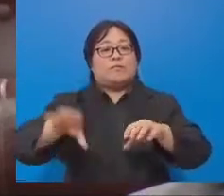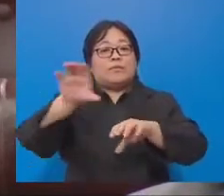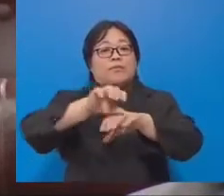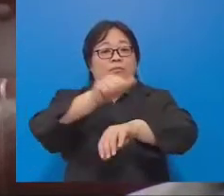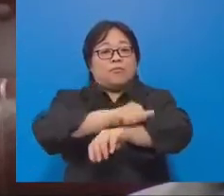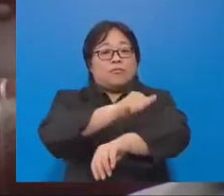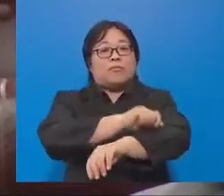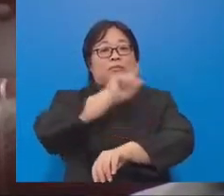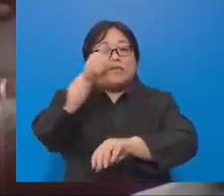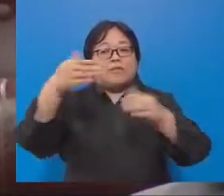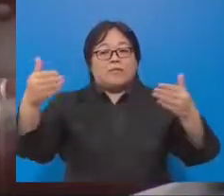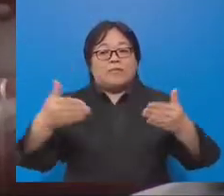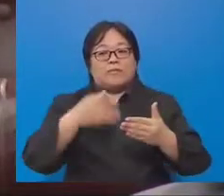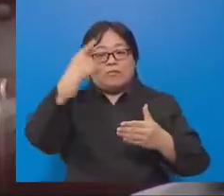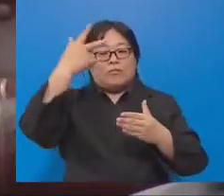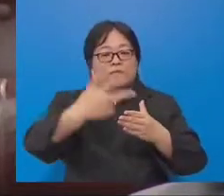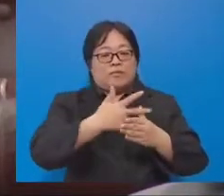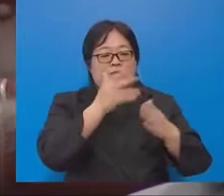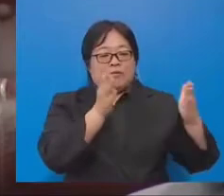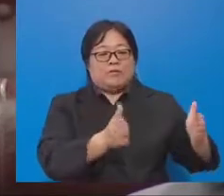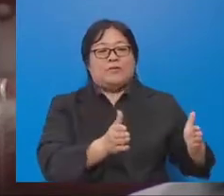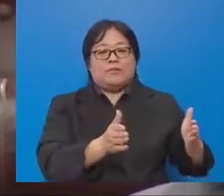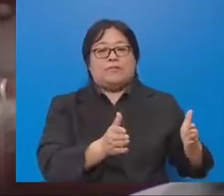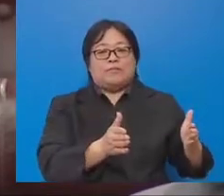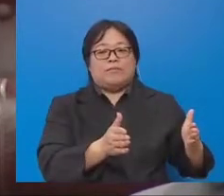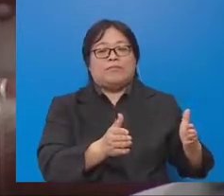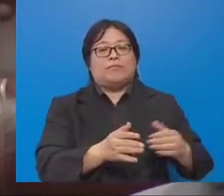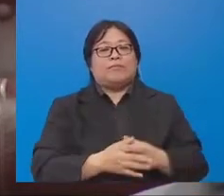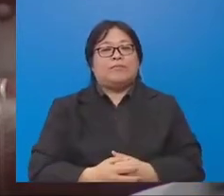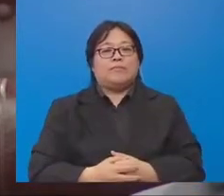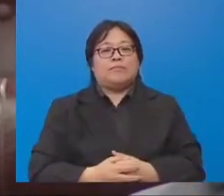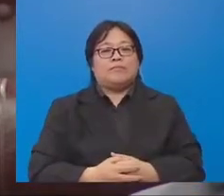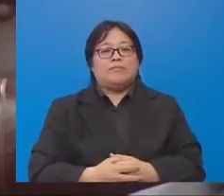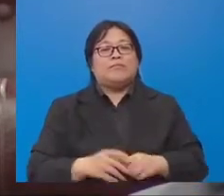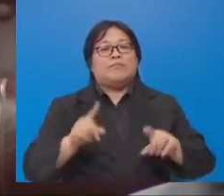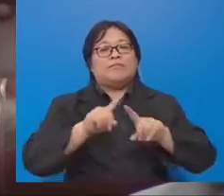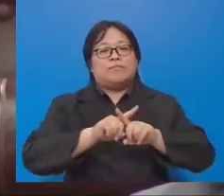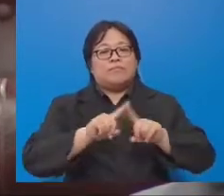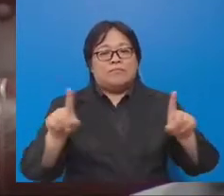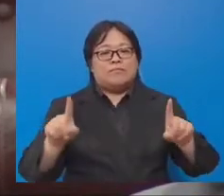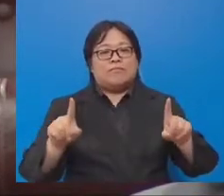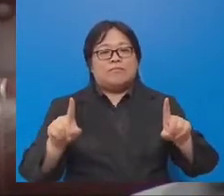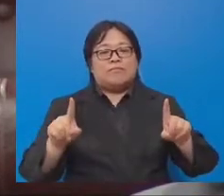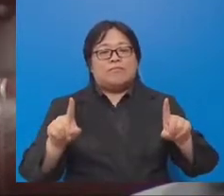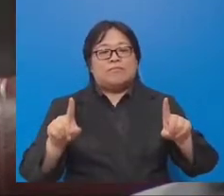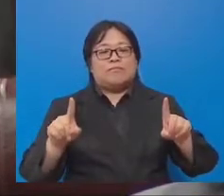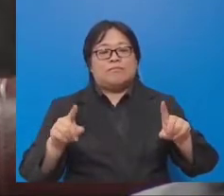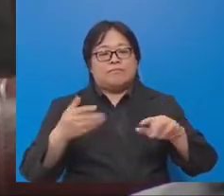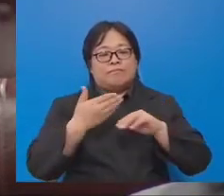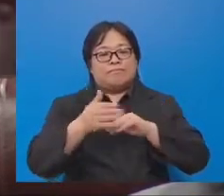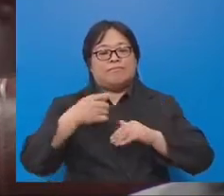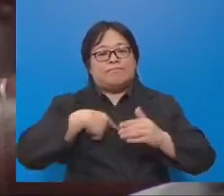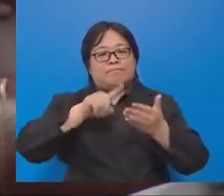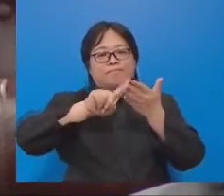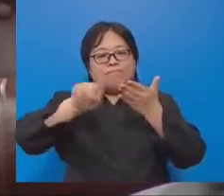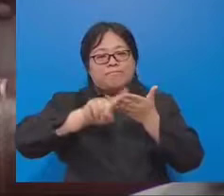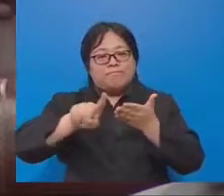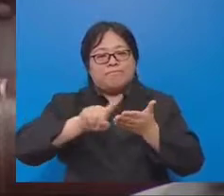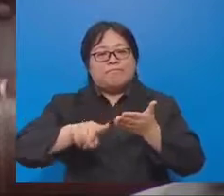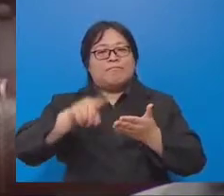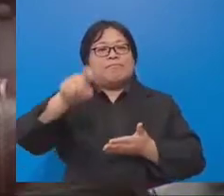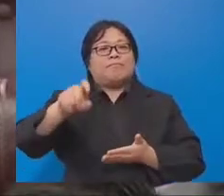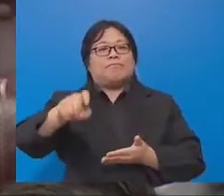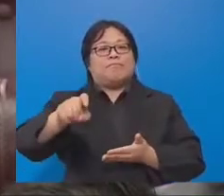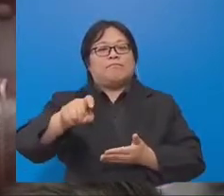hanya diperkenalkan untuk 3 bulan awal ataupun 3 bulan pertama. Tetapi setelah mengambil kira kehendak